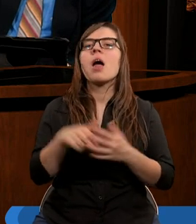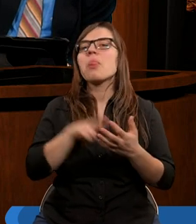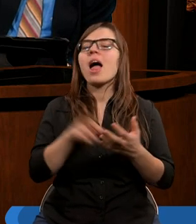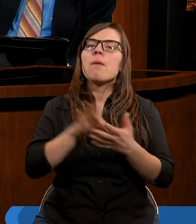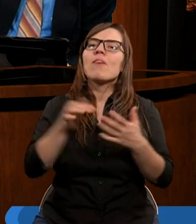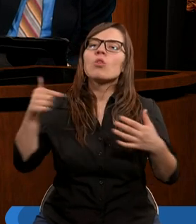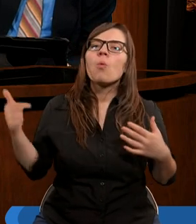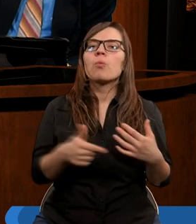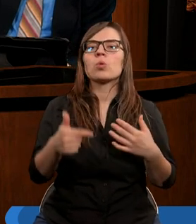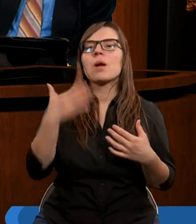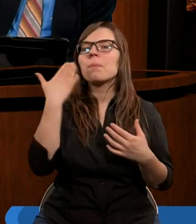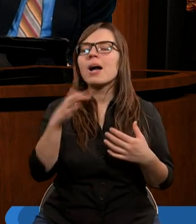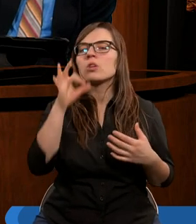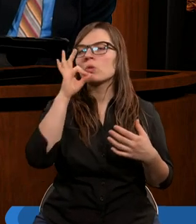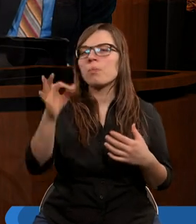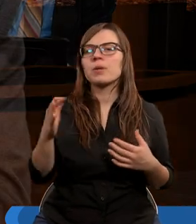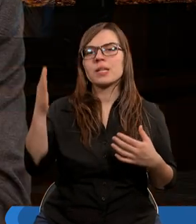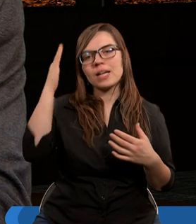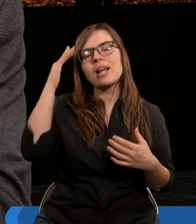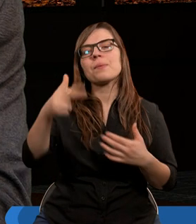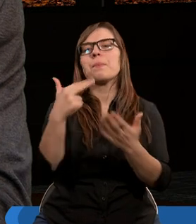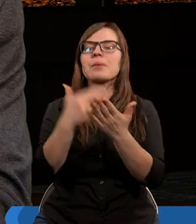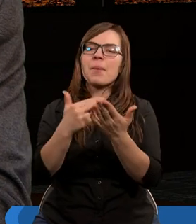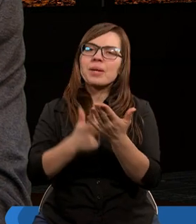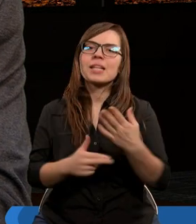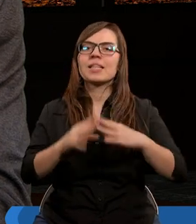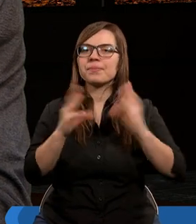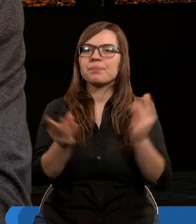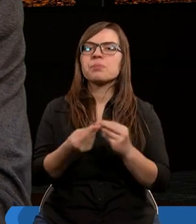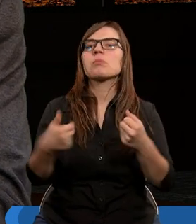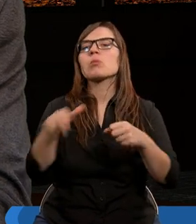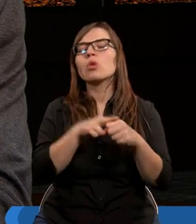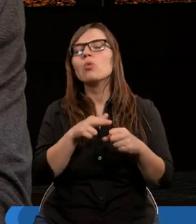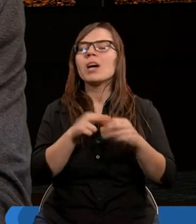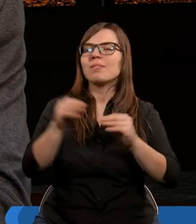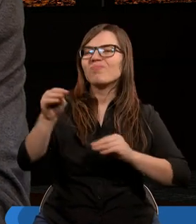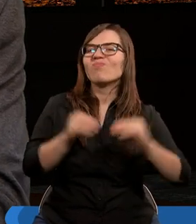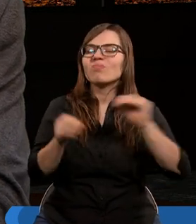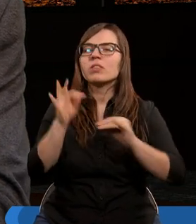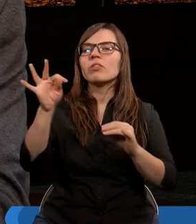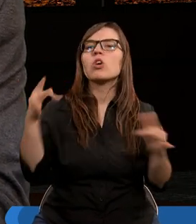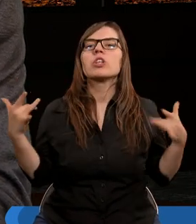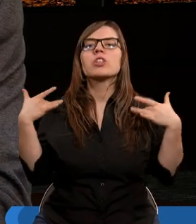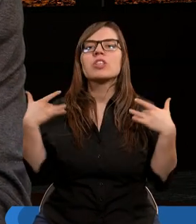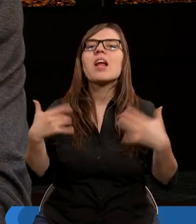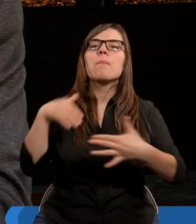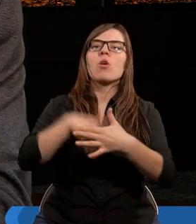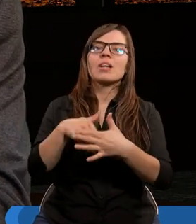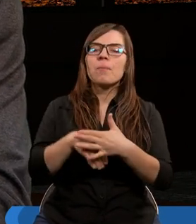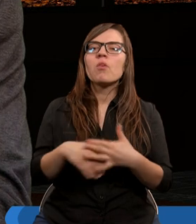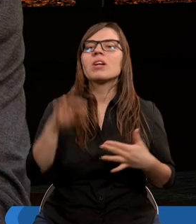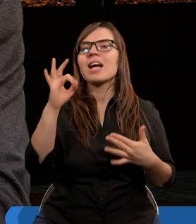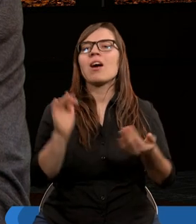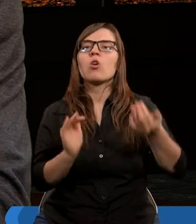na pewno musiał bardzo dobrze znać wszystkie przepisy, które regulowały jego życie, jego postępowanie,